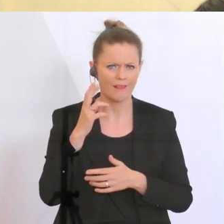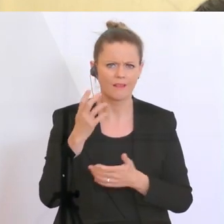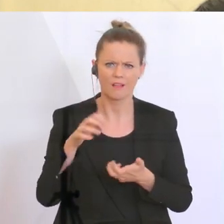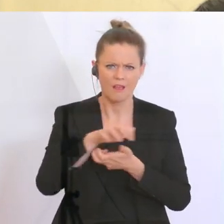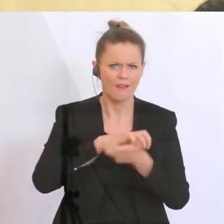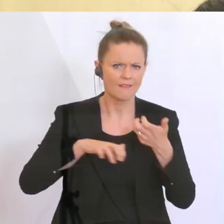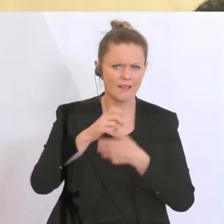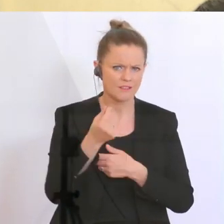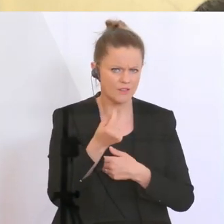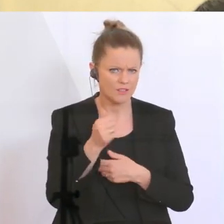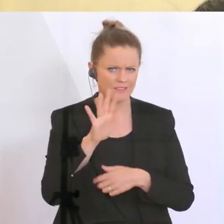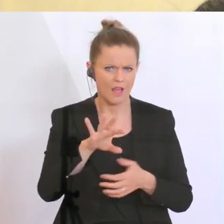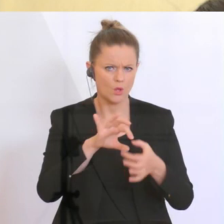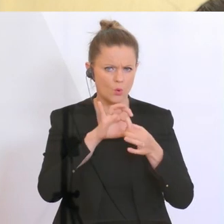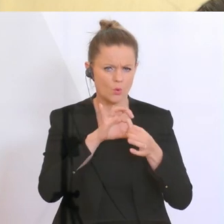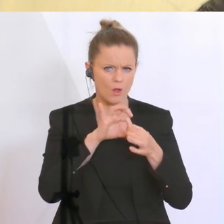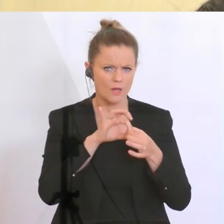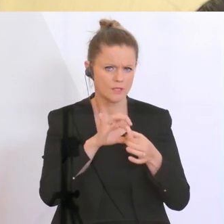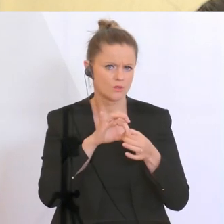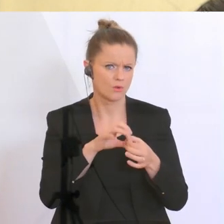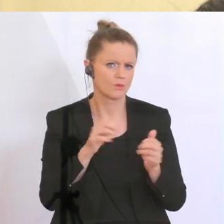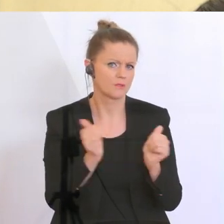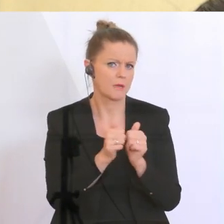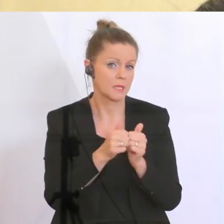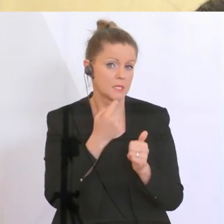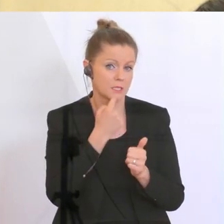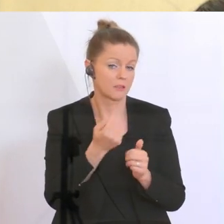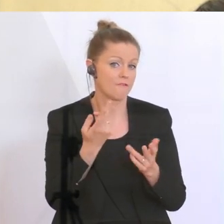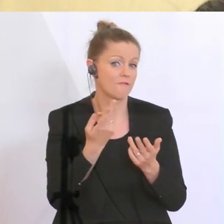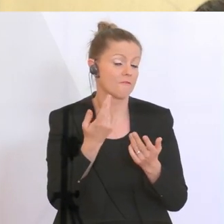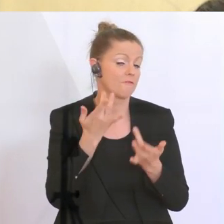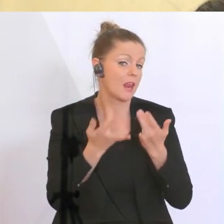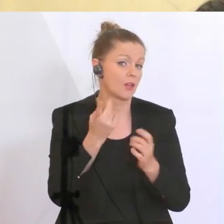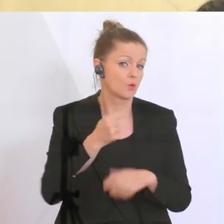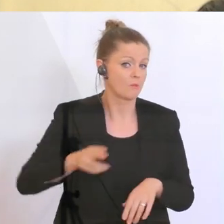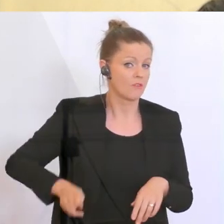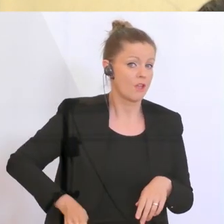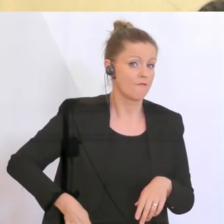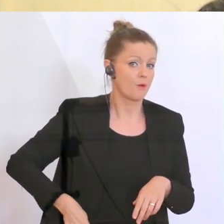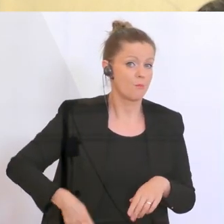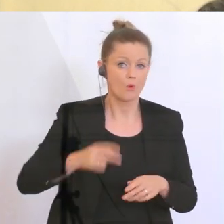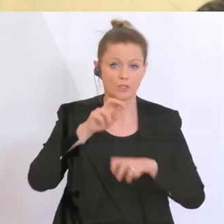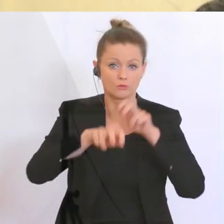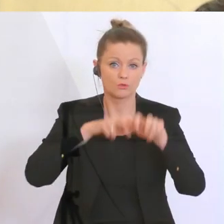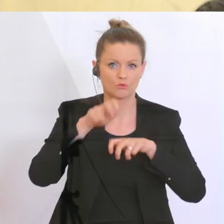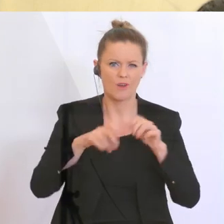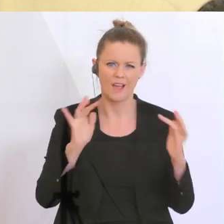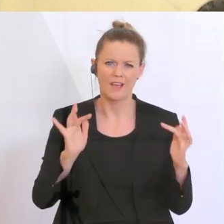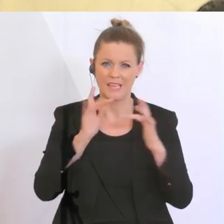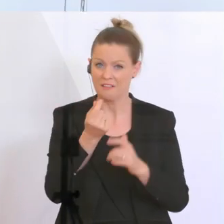Koalitionspartner sagt, da können Sie eine Vermögensteuer vorstellen. Was wären denn Ihre Vorschläge jetzt für so eine Gegenfinanzierung, sage ich mal?